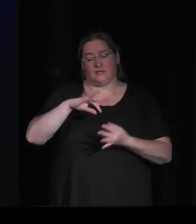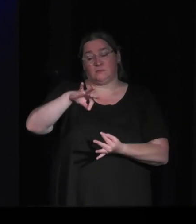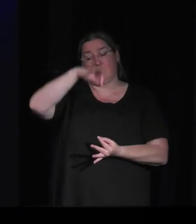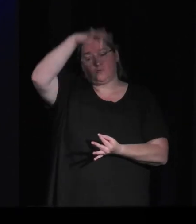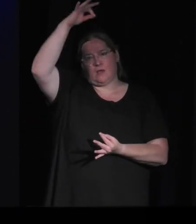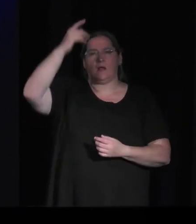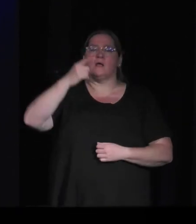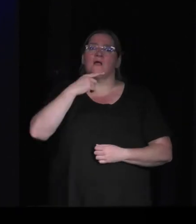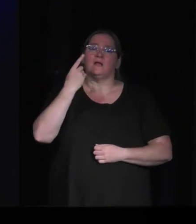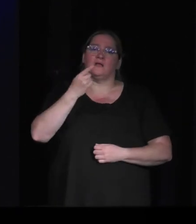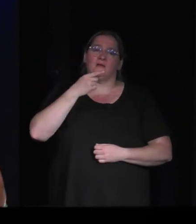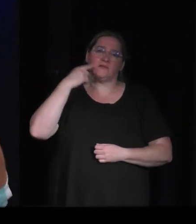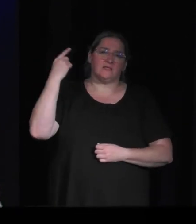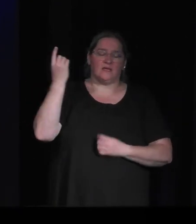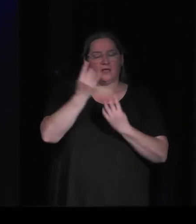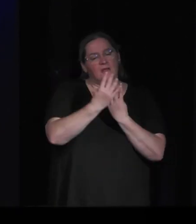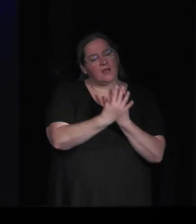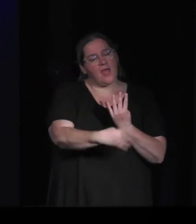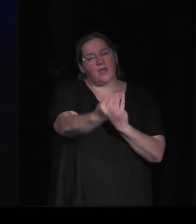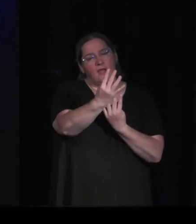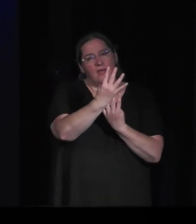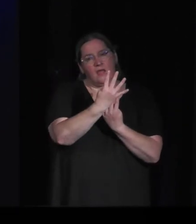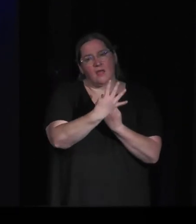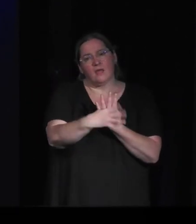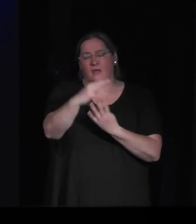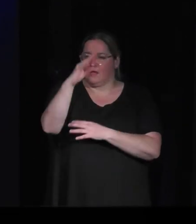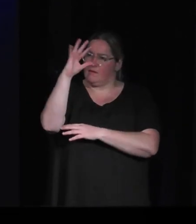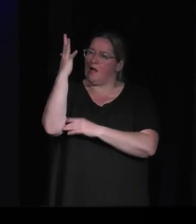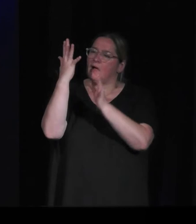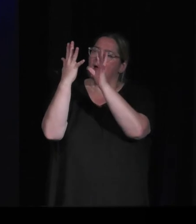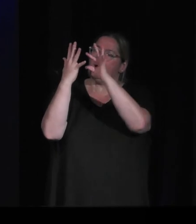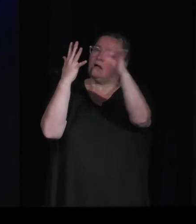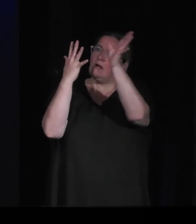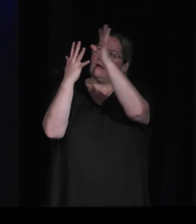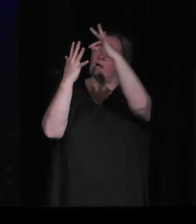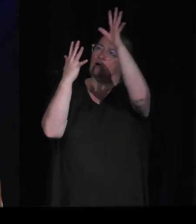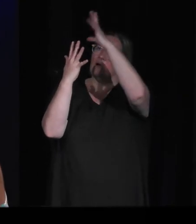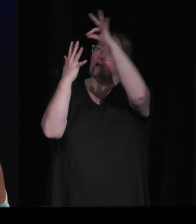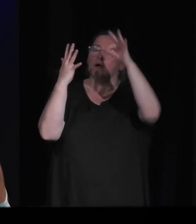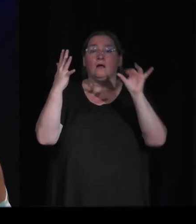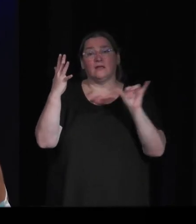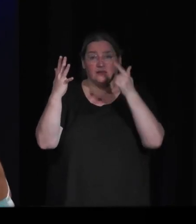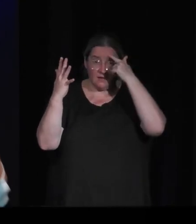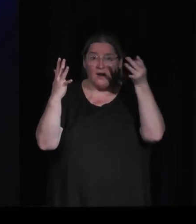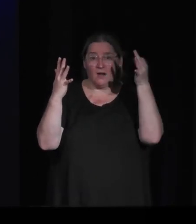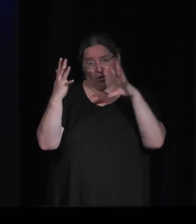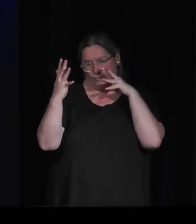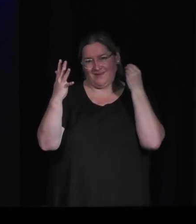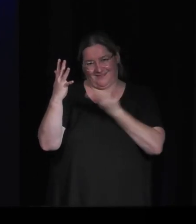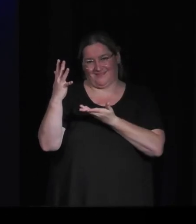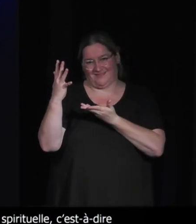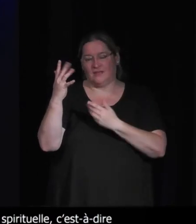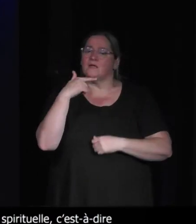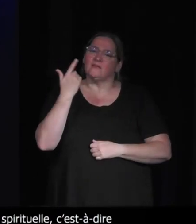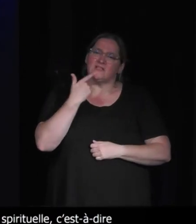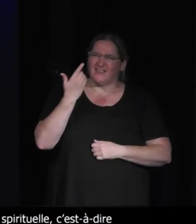chaque branche d'arbre a été sculptée, dessinée par un esprit humain. Donc on a une nature qui est en même temps censée